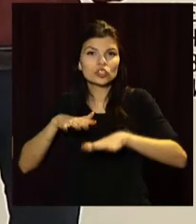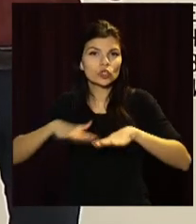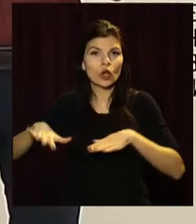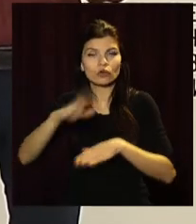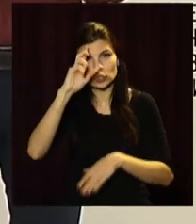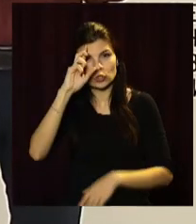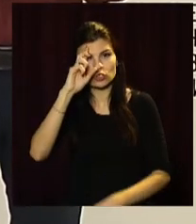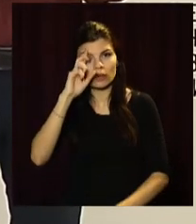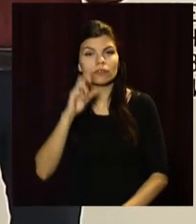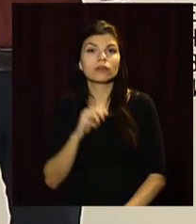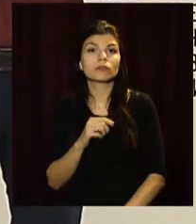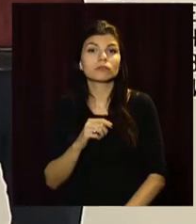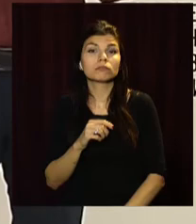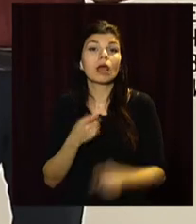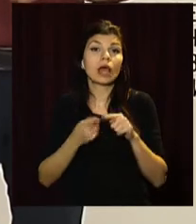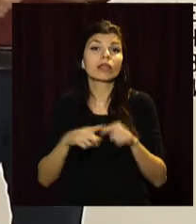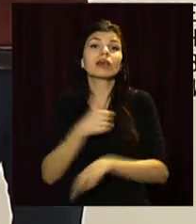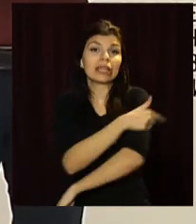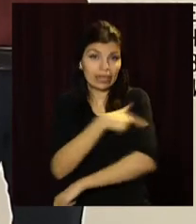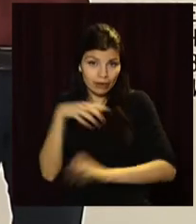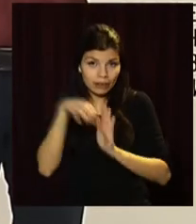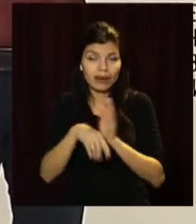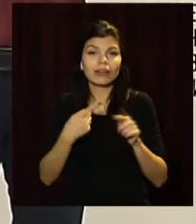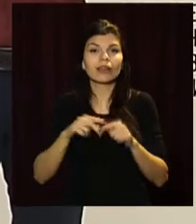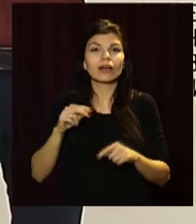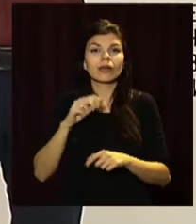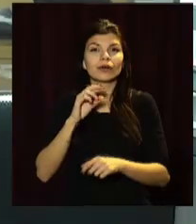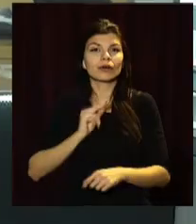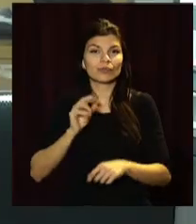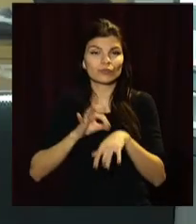держави. А це і лікарні, це і пацієнти.